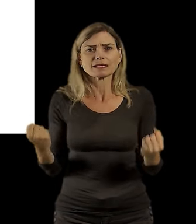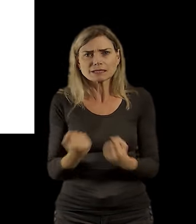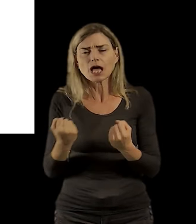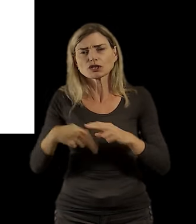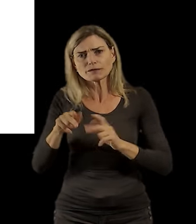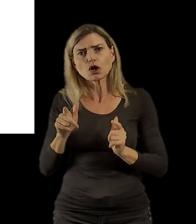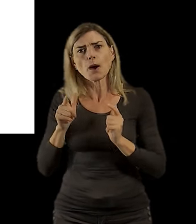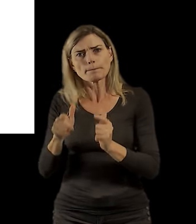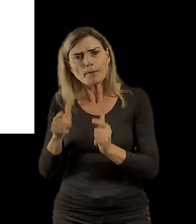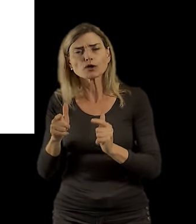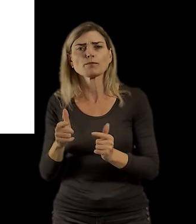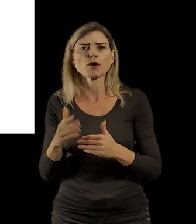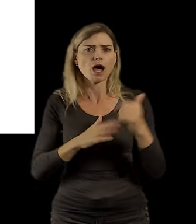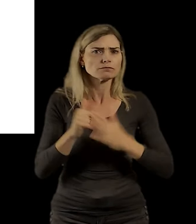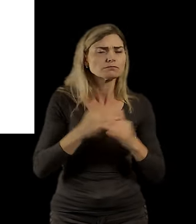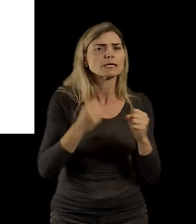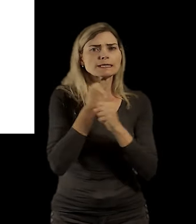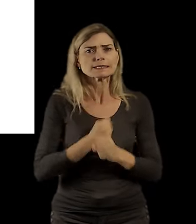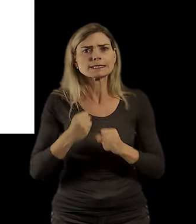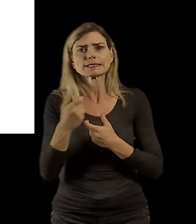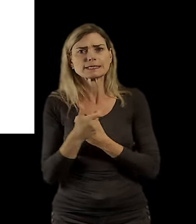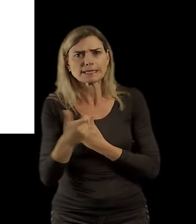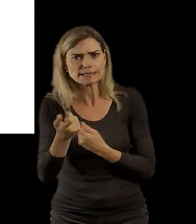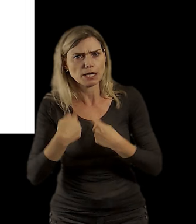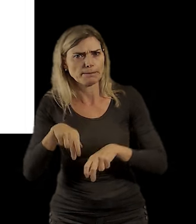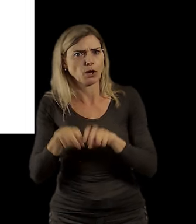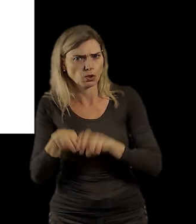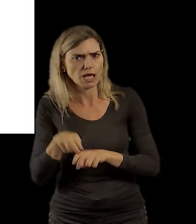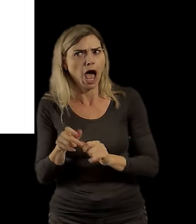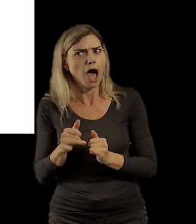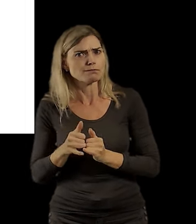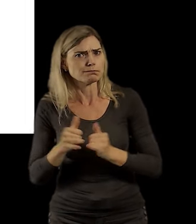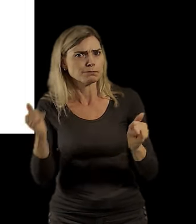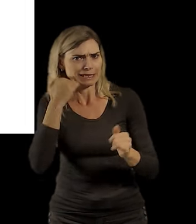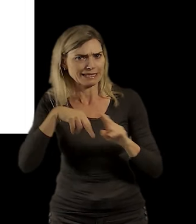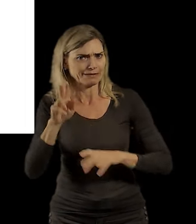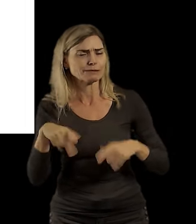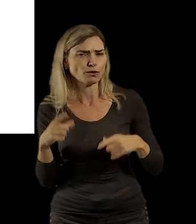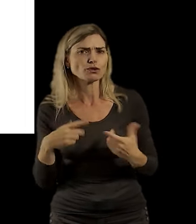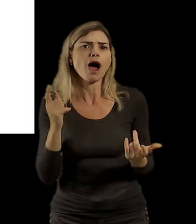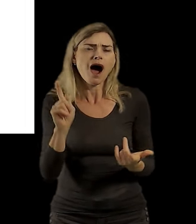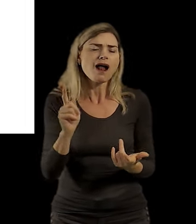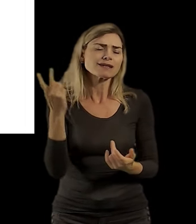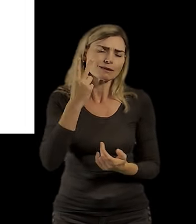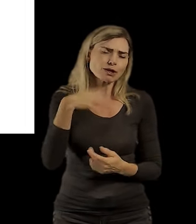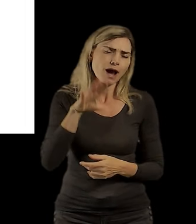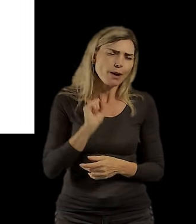cykloinfrastruktury, tedy oddělených cyklostezek, ale pochopitelně to město